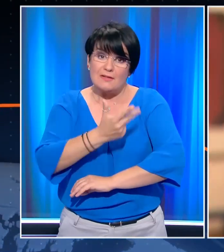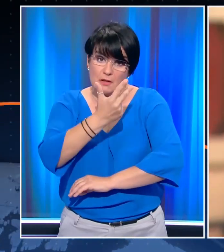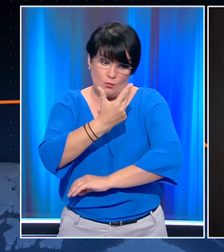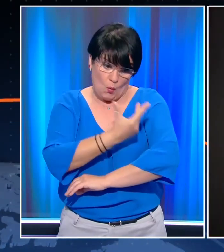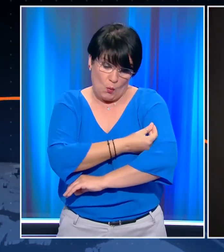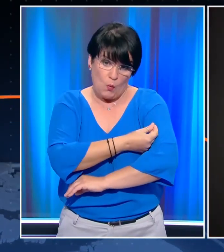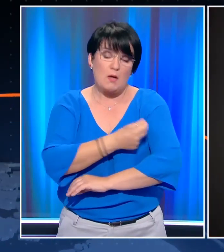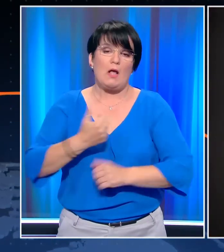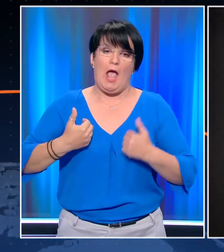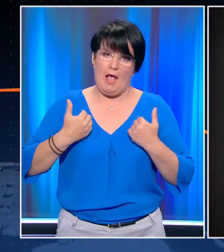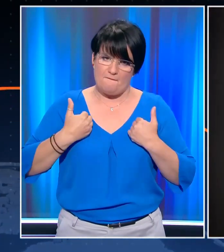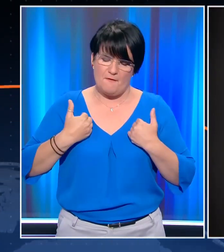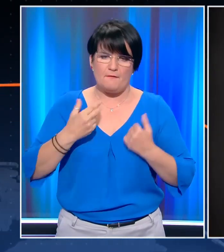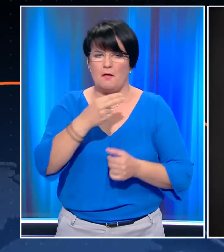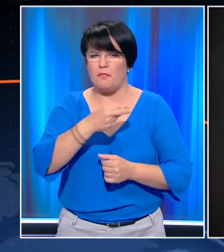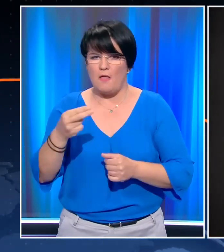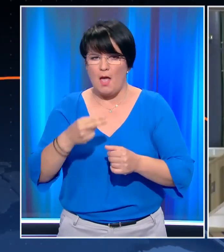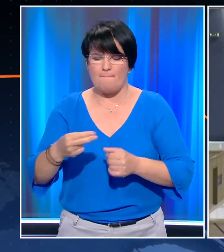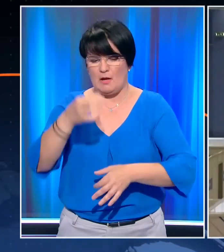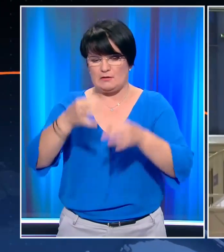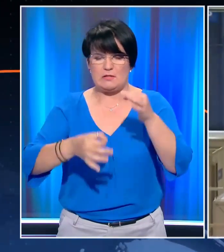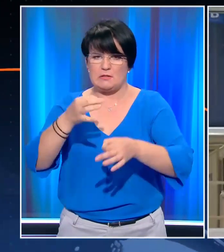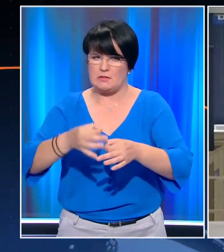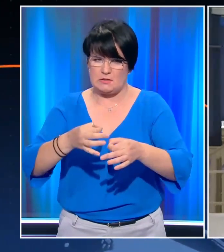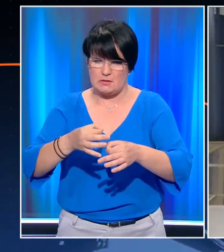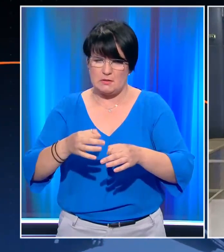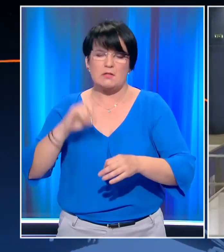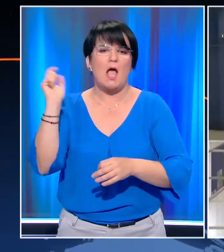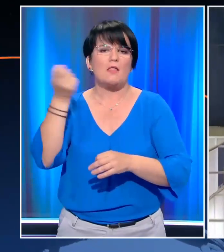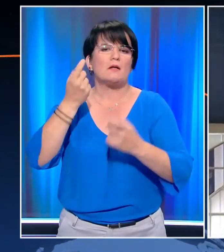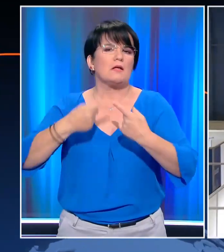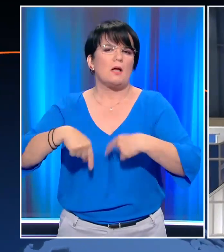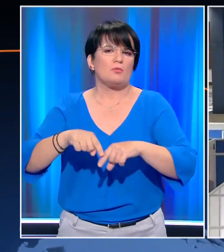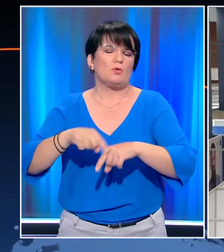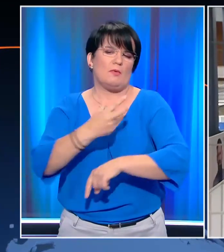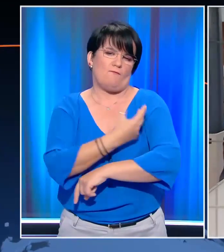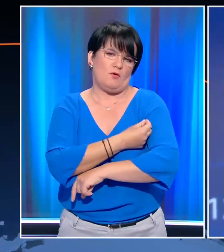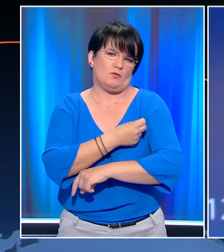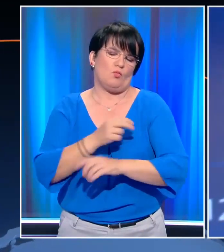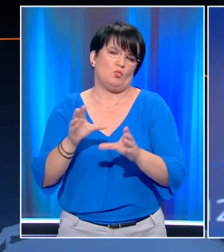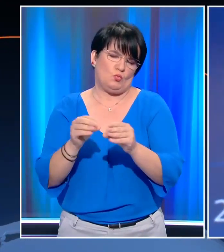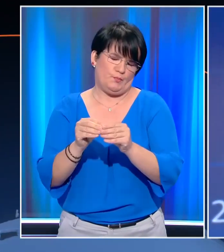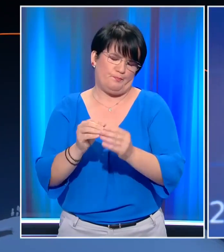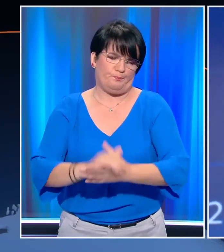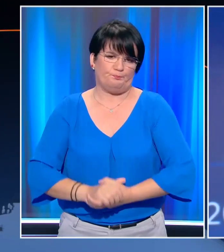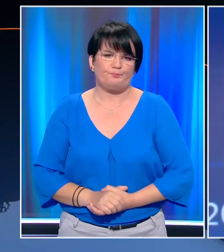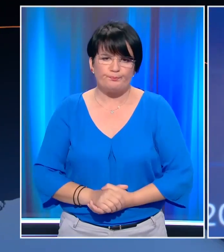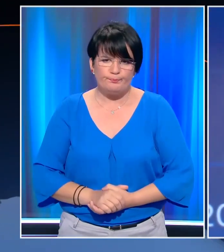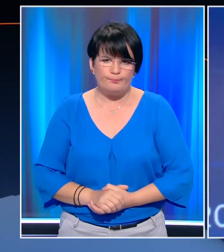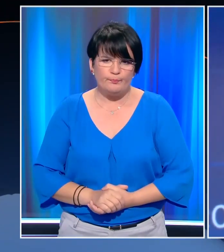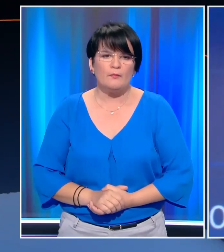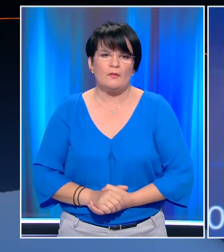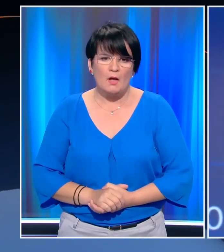όσο και ο εμβολιασμός των εφήβων είναι θέματα που συζητούνται αυτή την περίοδο από την Εθνική Επιτροπή Εμβολιασμών. Χρήματα για το